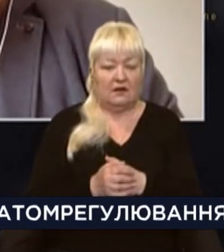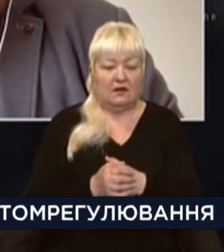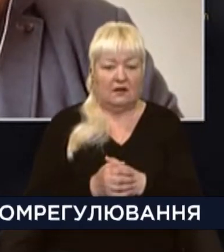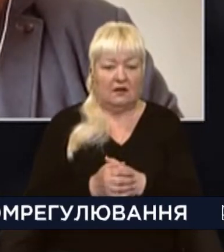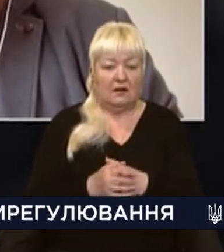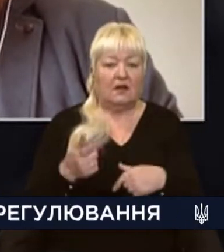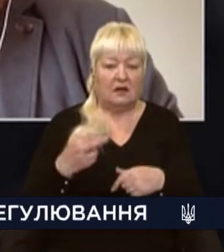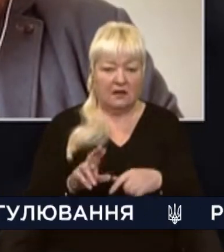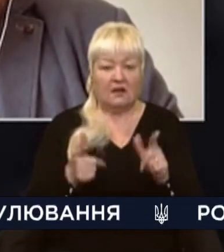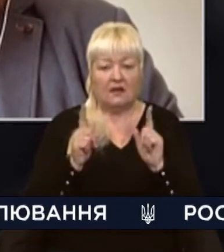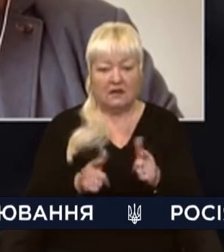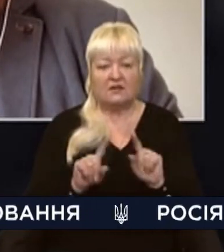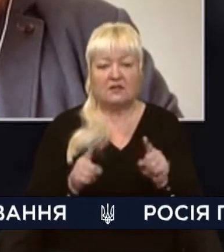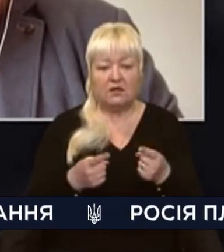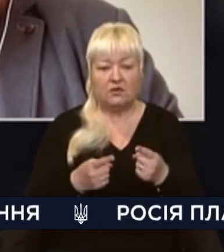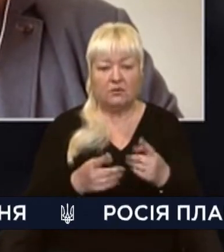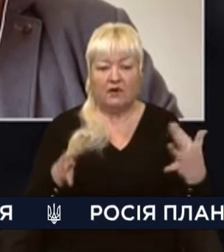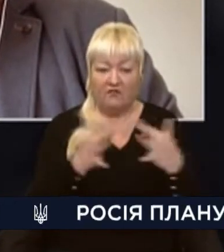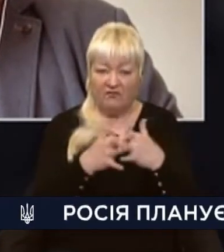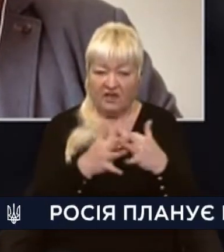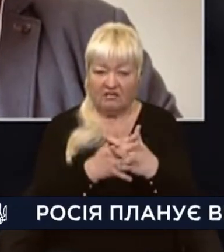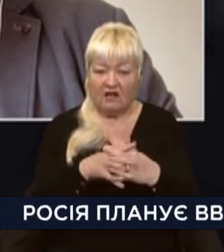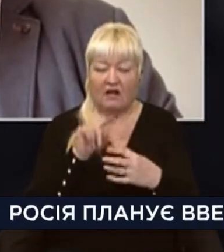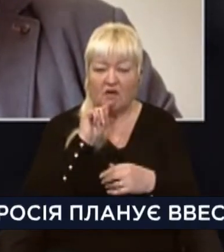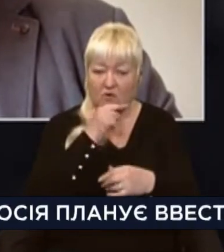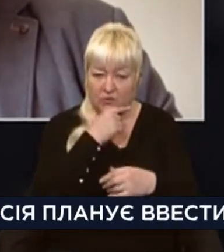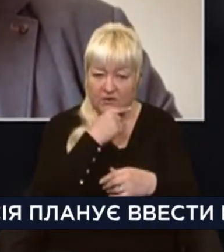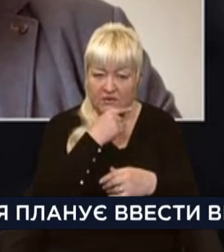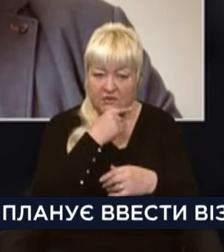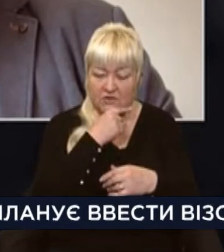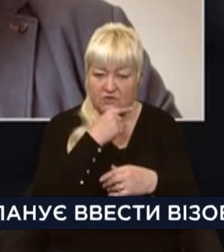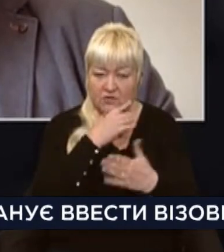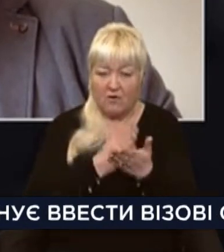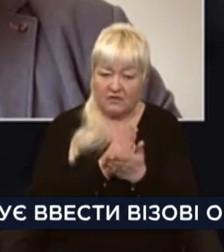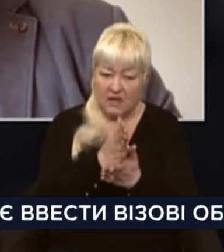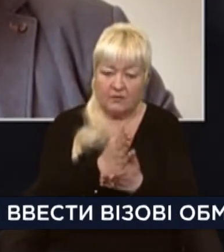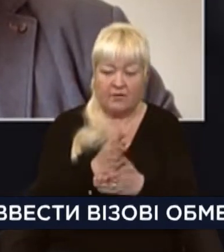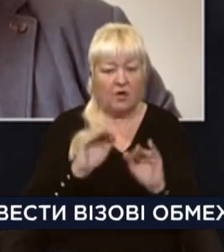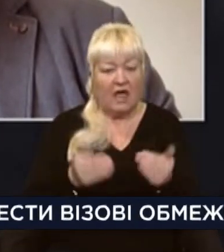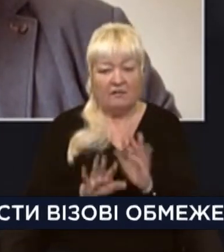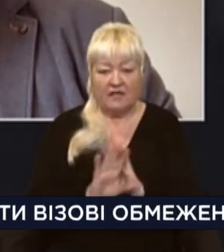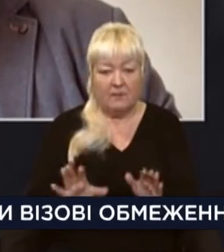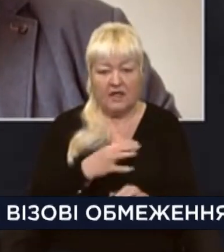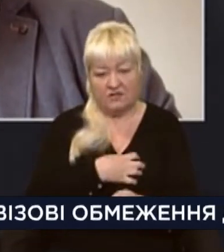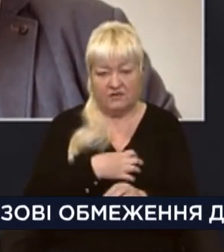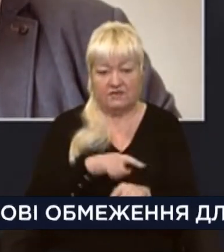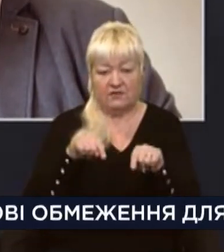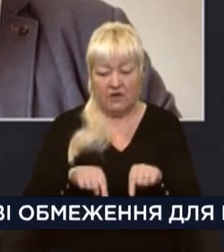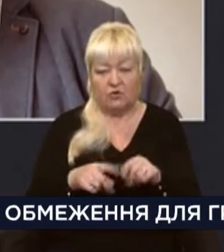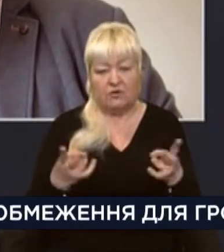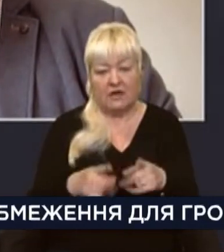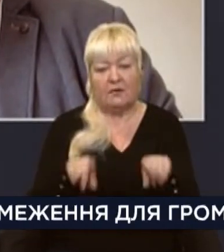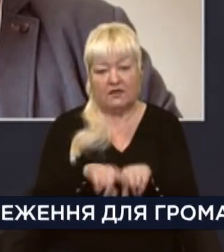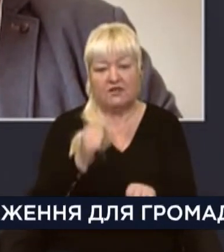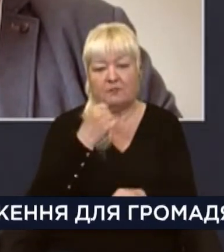Згодна, тому що війна на економічному фронті, вона не менш важлива, і ми маємо перемагати і тут теж.